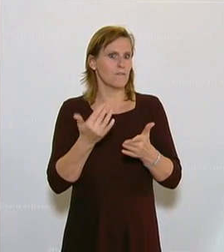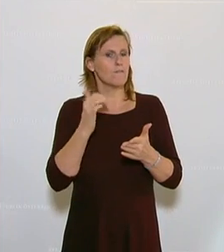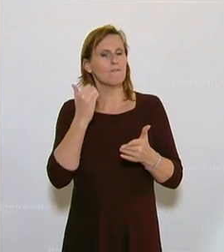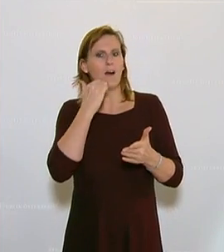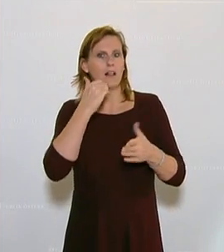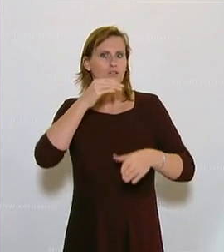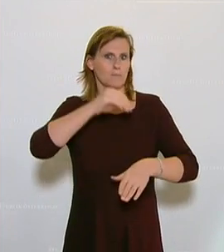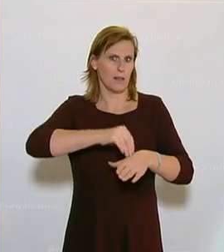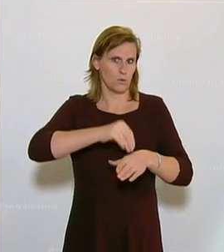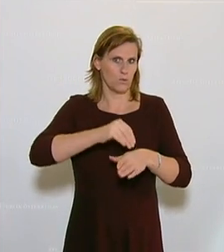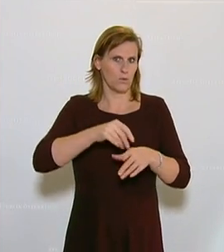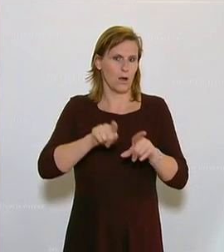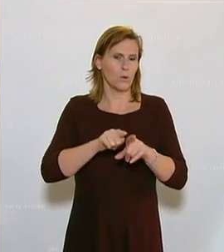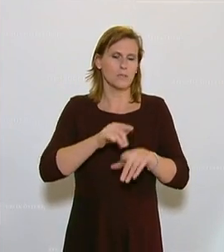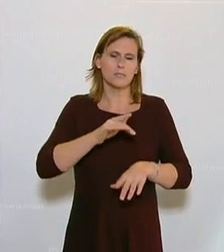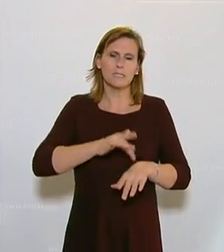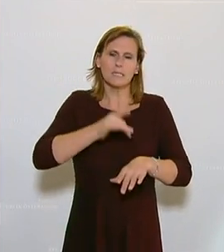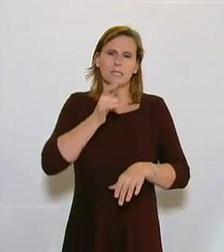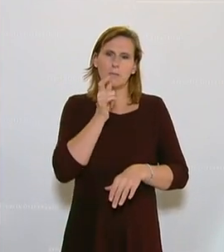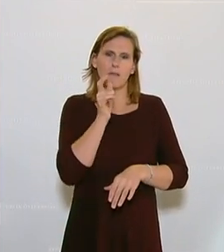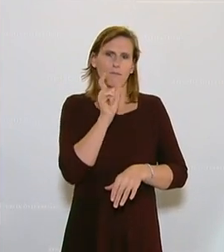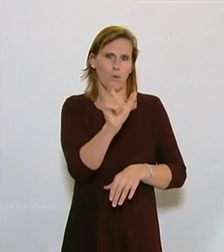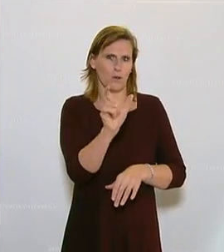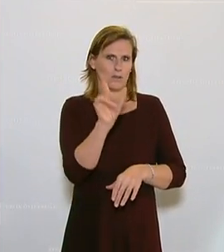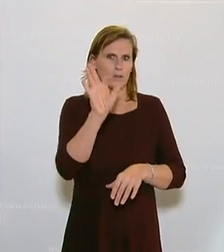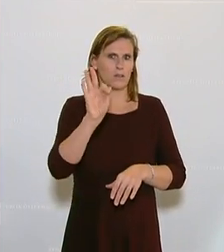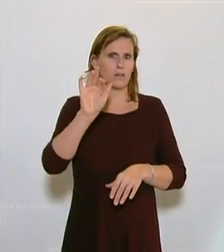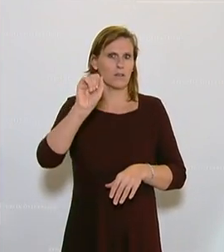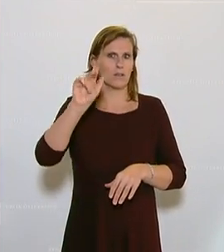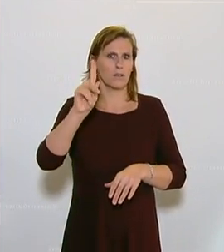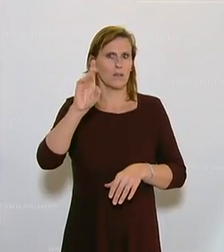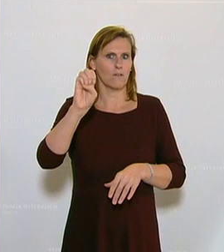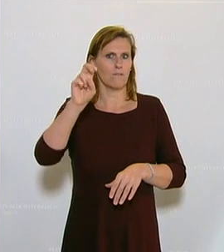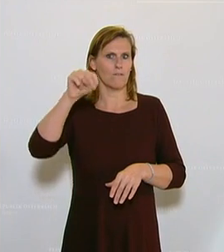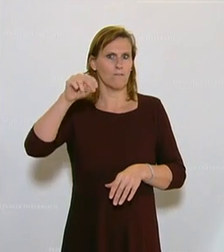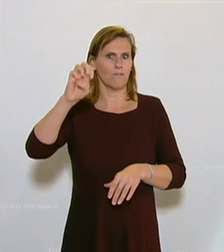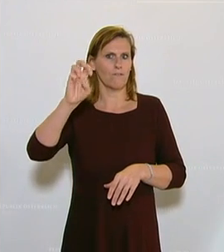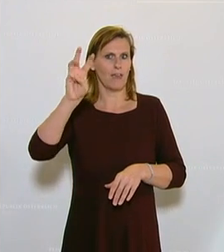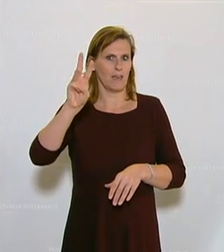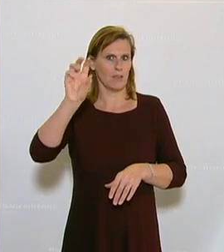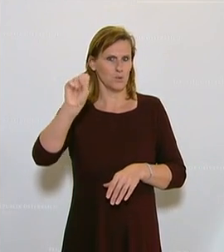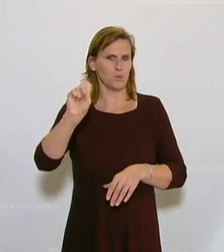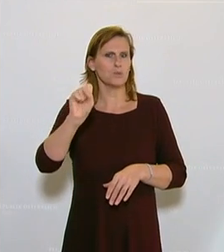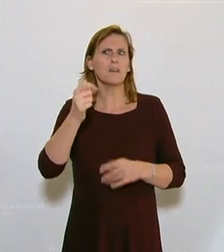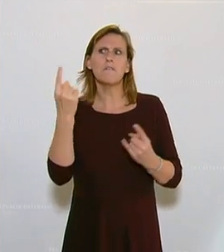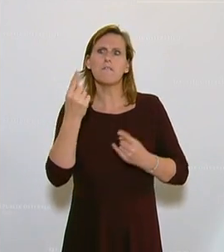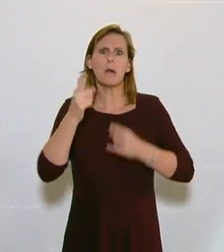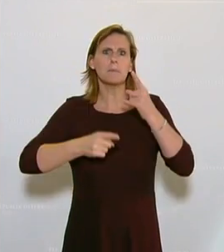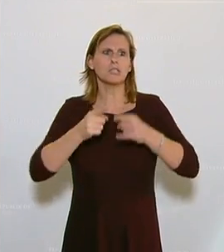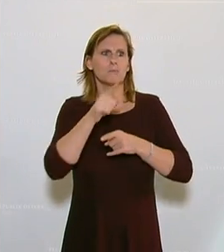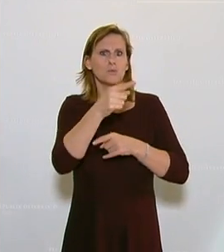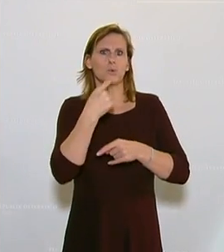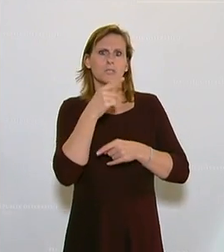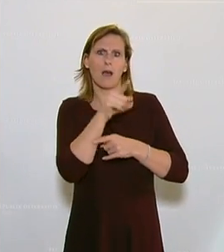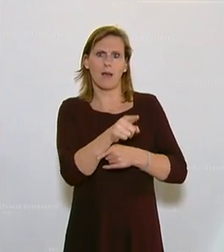Das ist so heikel, hier diesen Begriff so herauszuholen. Wer bestimmt, was Fake News ist? Wer bestimmt das?